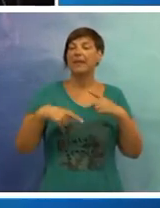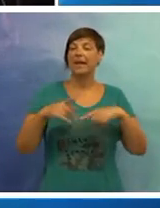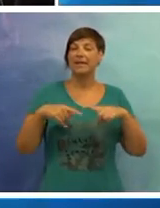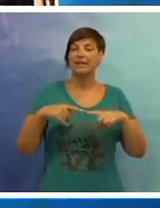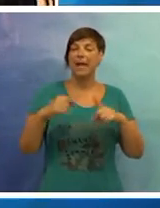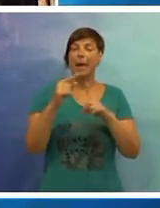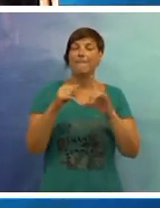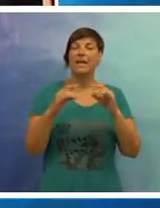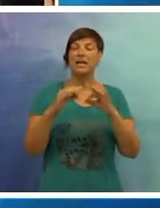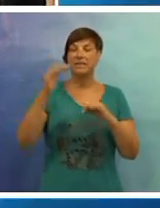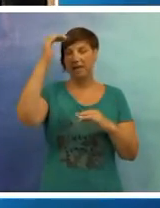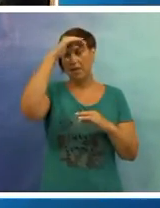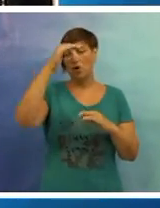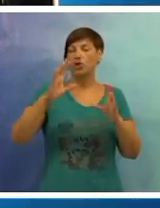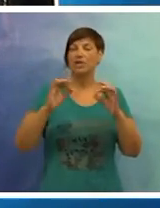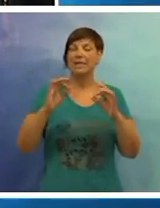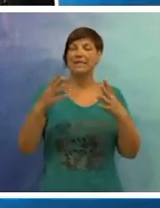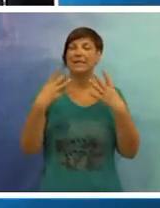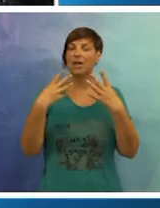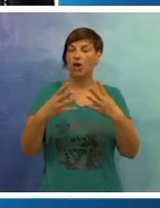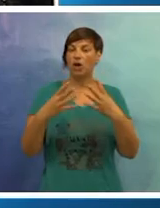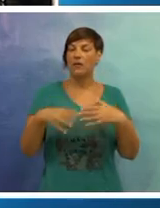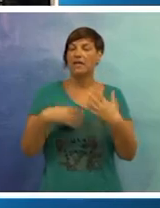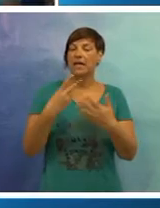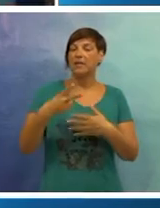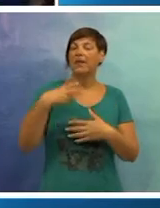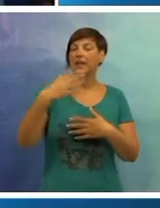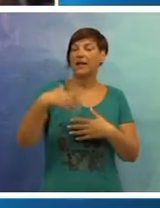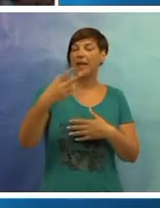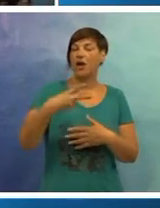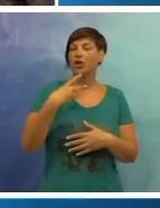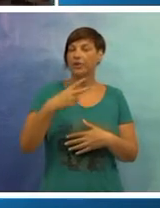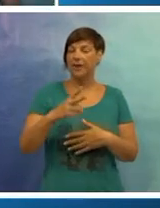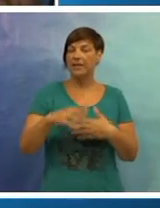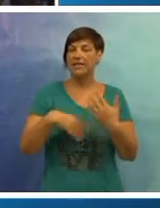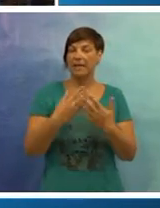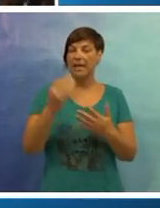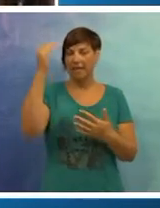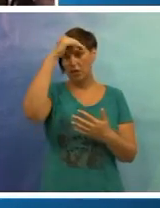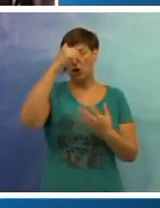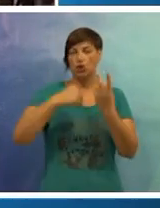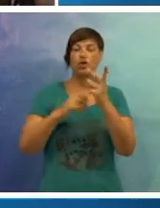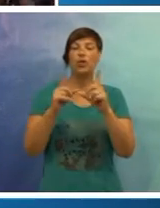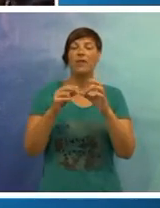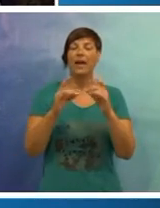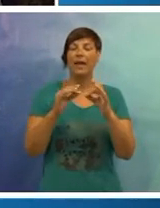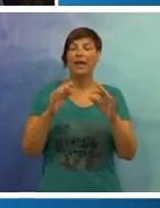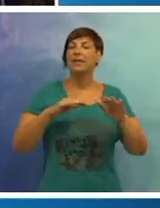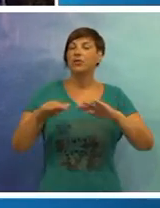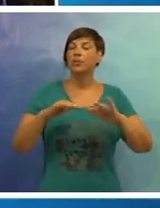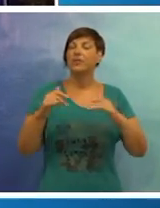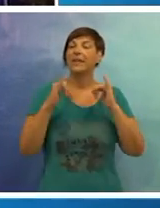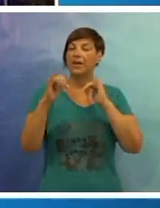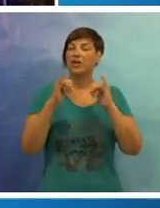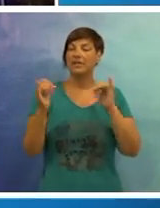tradicija. Pilarska noć održat će se u Šulića desetoga kolovoza, a dva dana nakon 12. slijedi i noć u Vale gdje